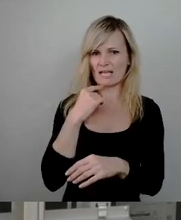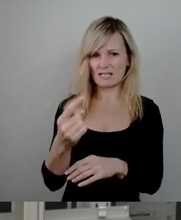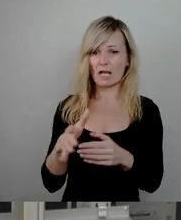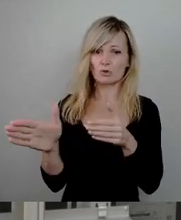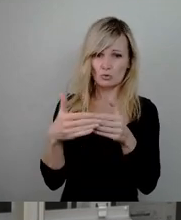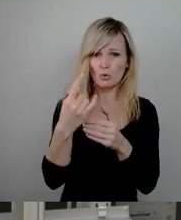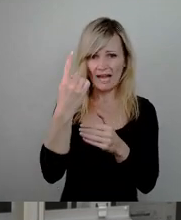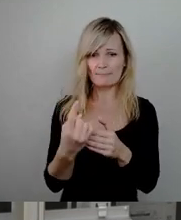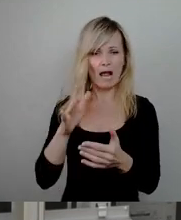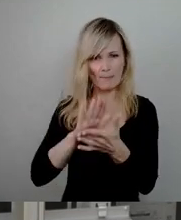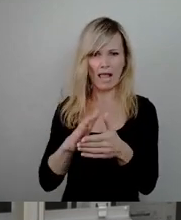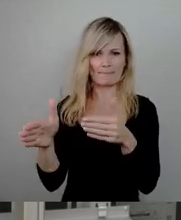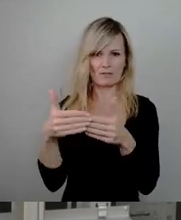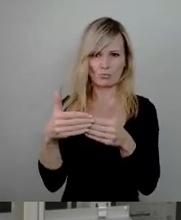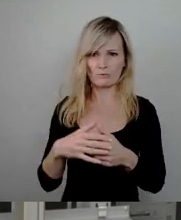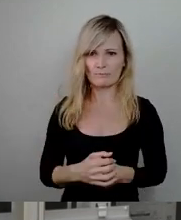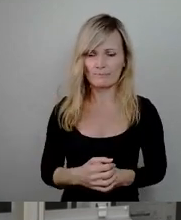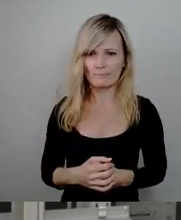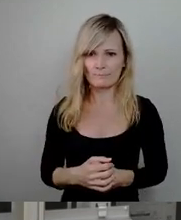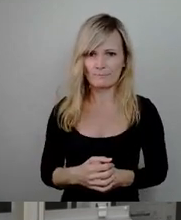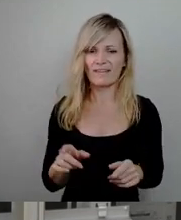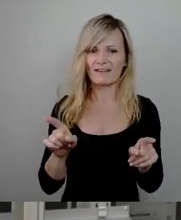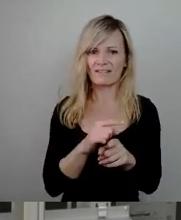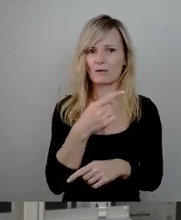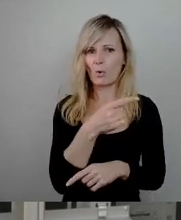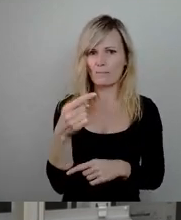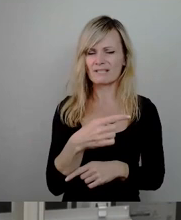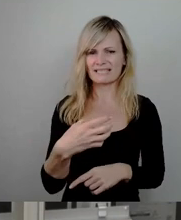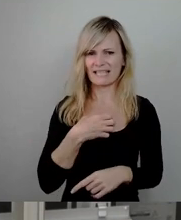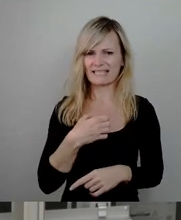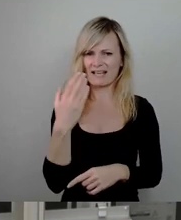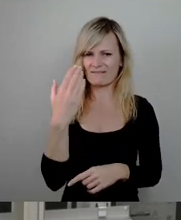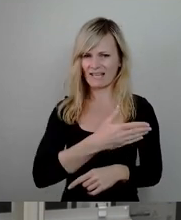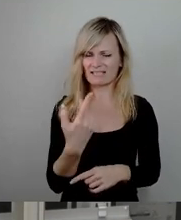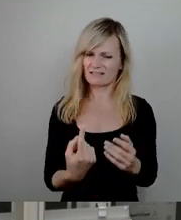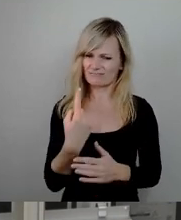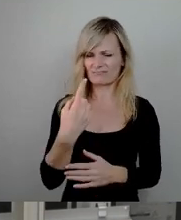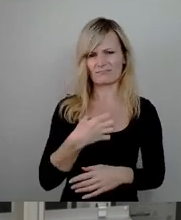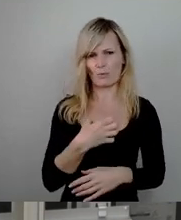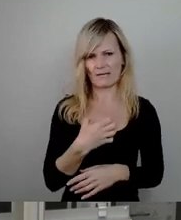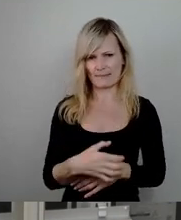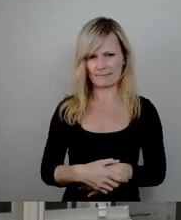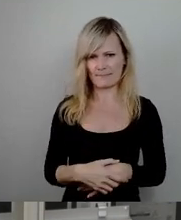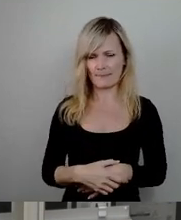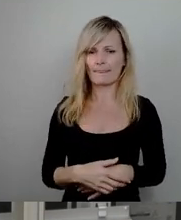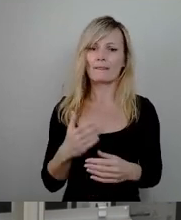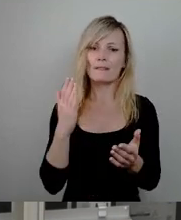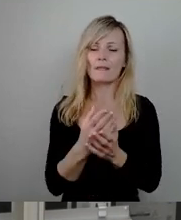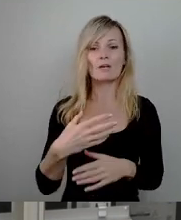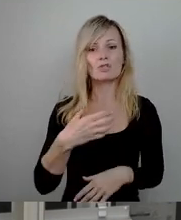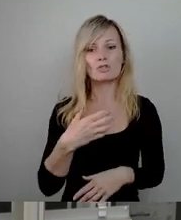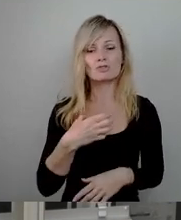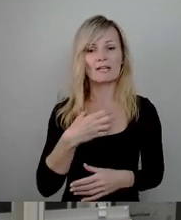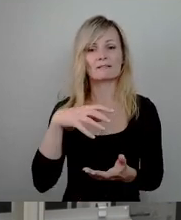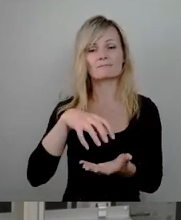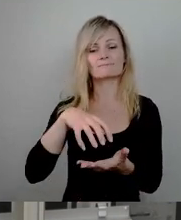wo wir dort im Dresdner Westen ein massives Problem haben. Und alleine, ich sage jetzt mal bei der Stadtverwaltung, bei Planung, habe